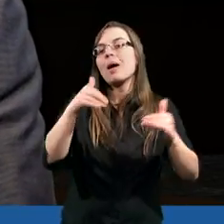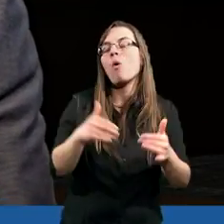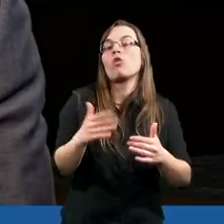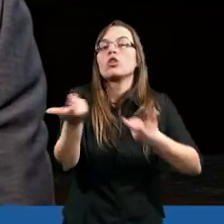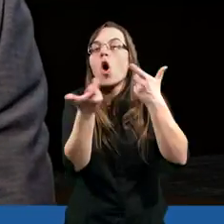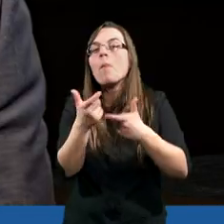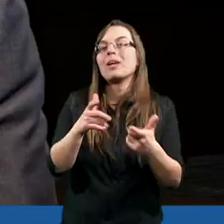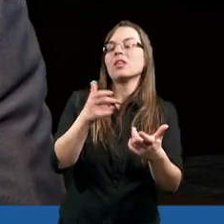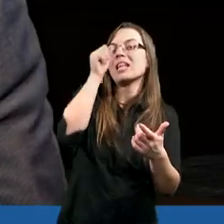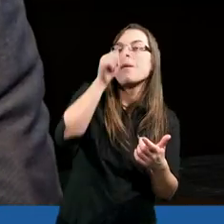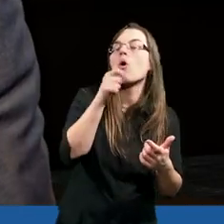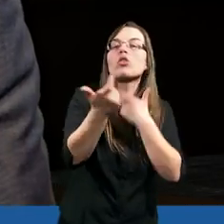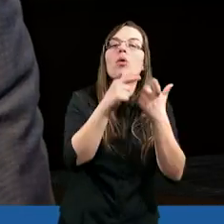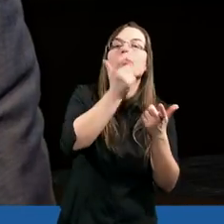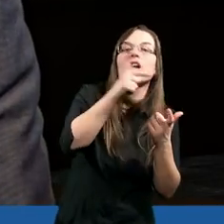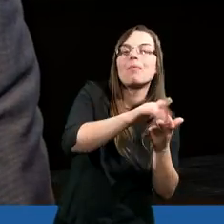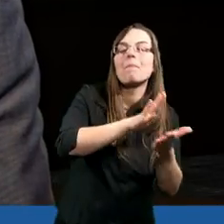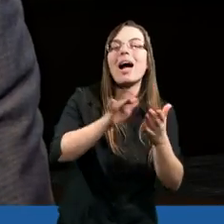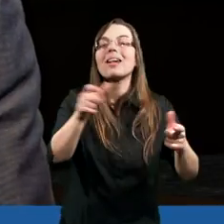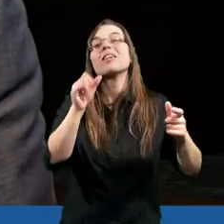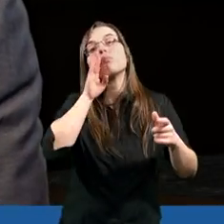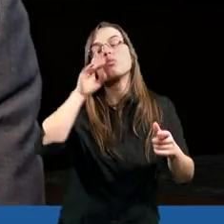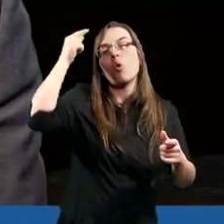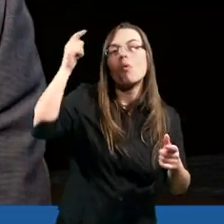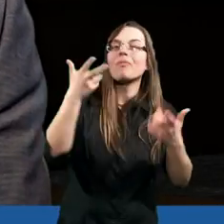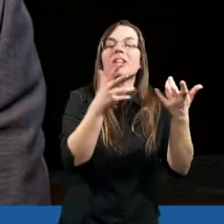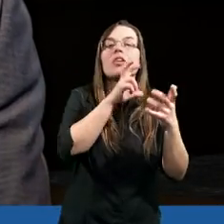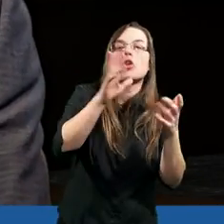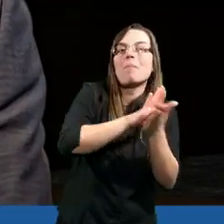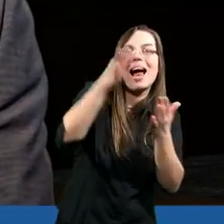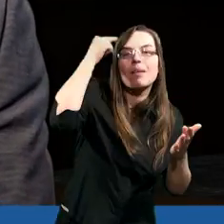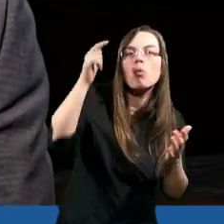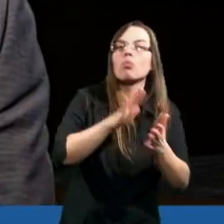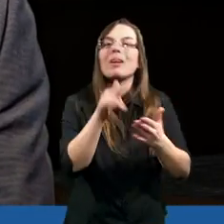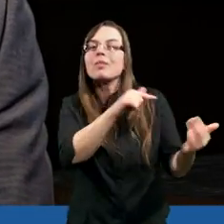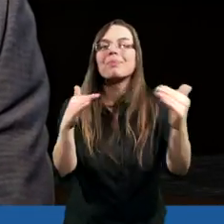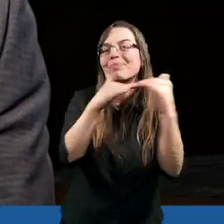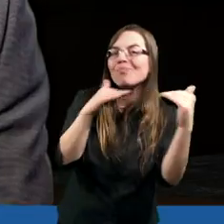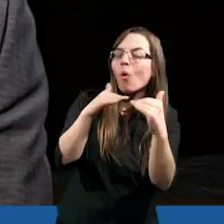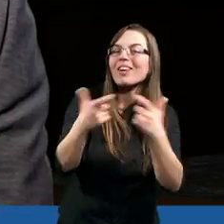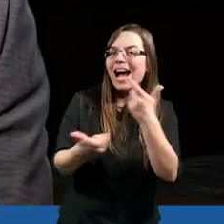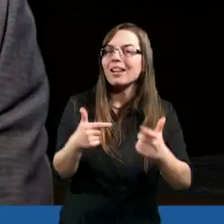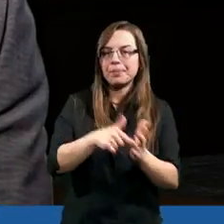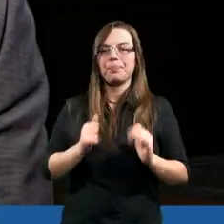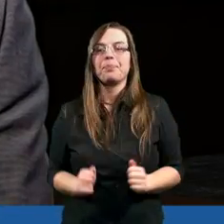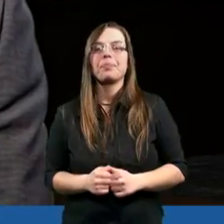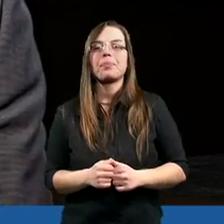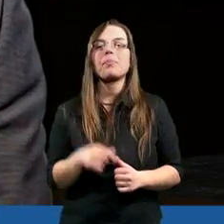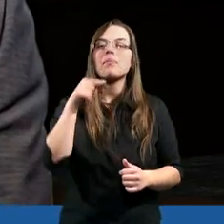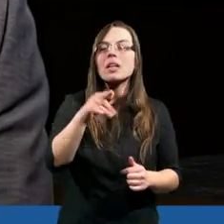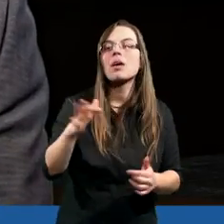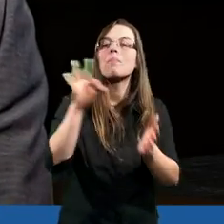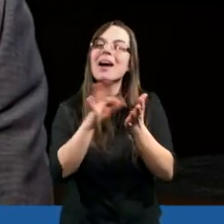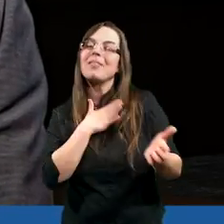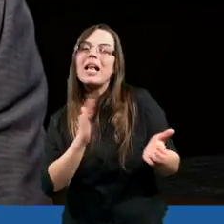nie może głowa bez reszty ciała funkcjonować, tak wskazuje o tym jak wzrastając w duchu jednocześnie